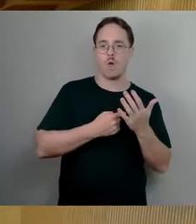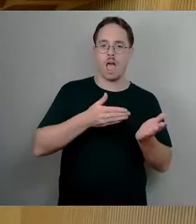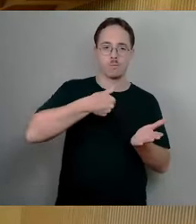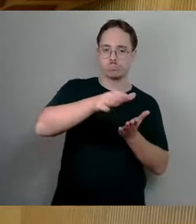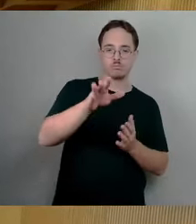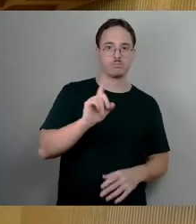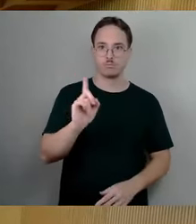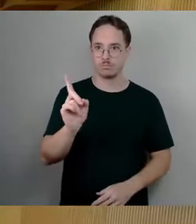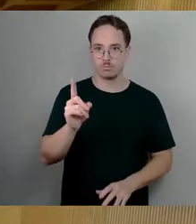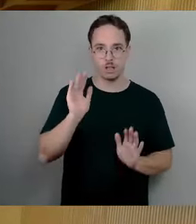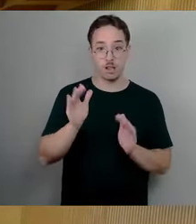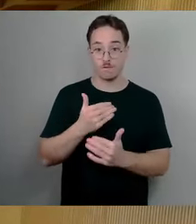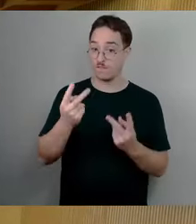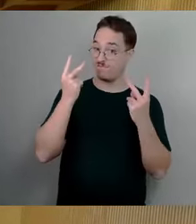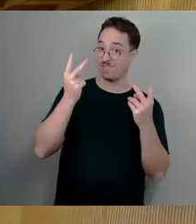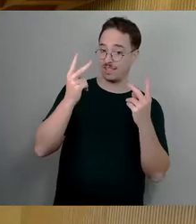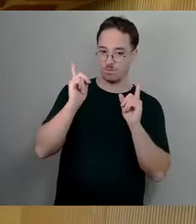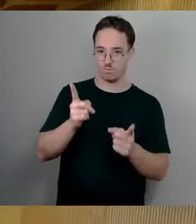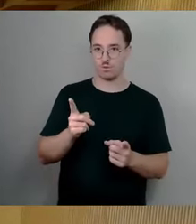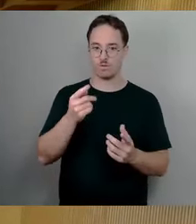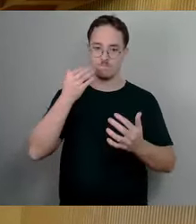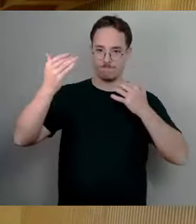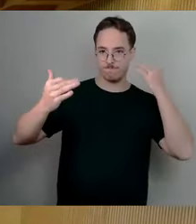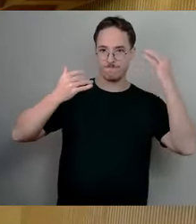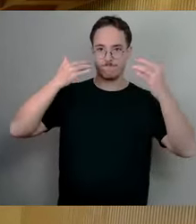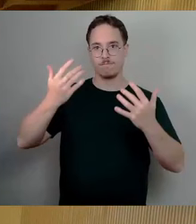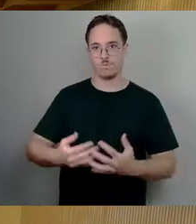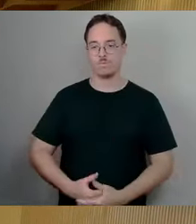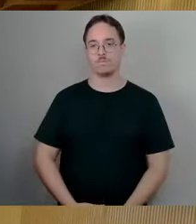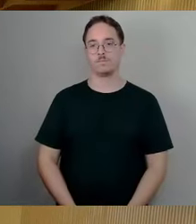Vielen Dank und wir kommen in die zweite Runde. Johannes Lichty, bitte.